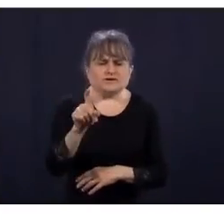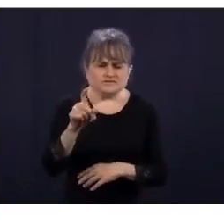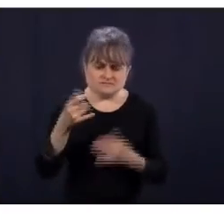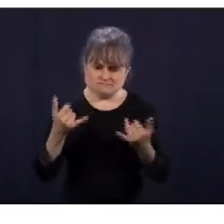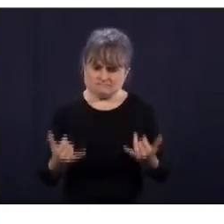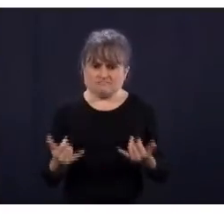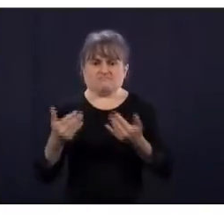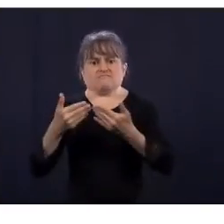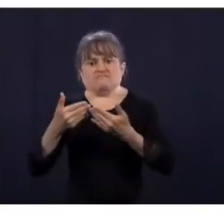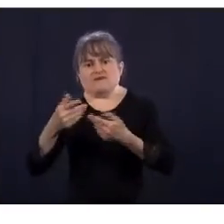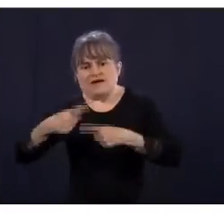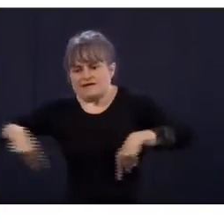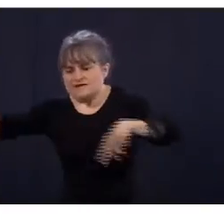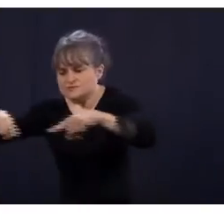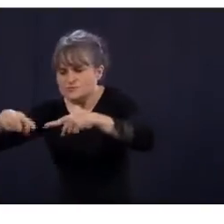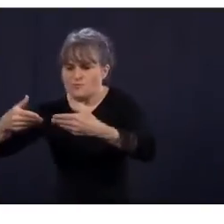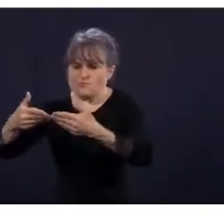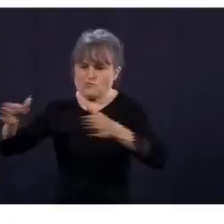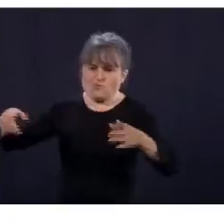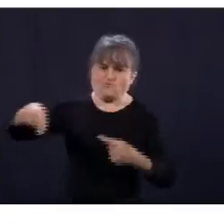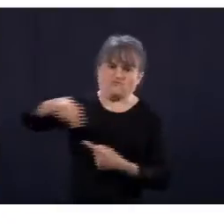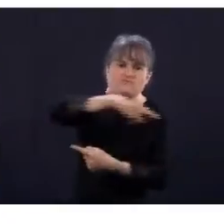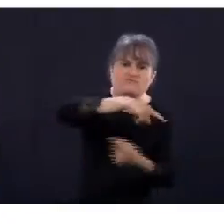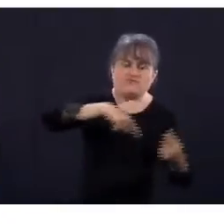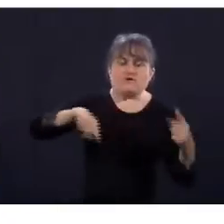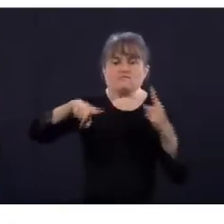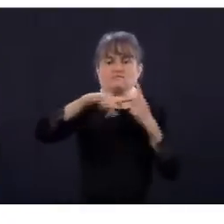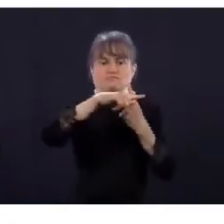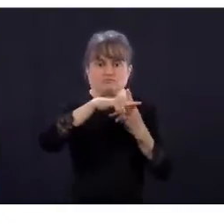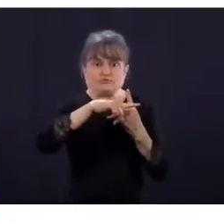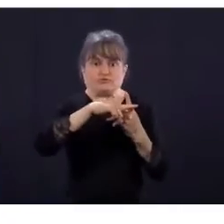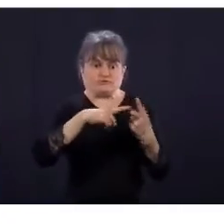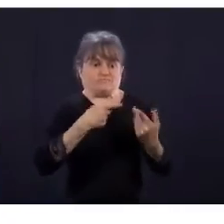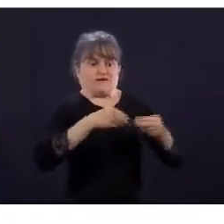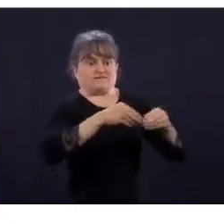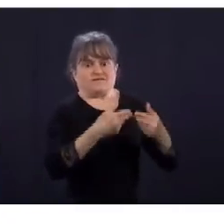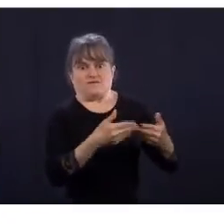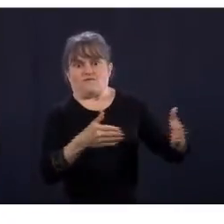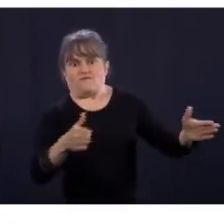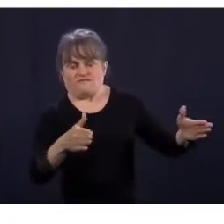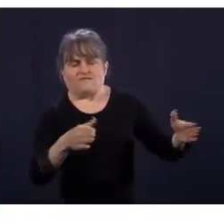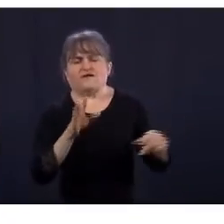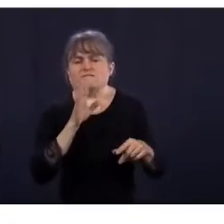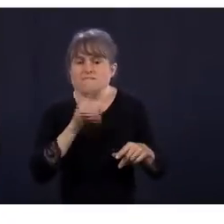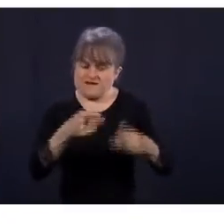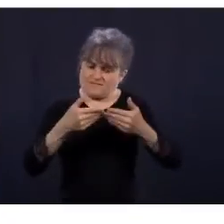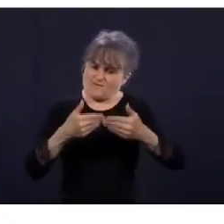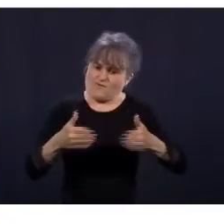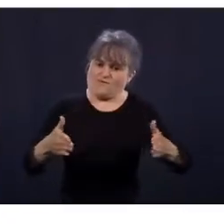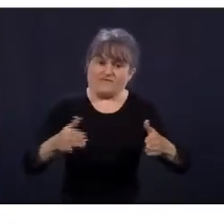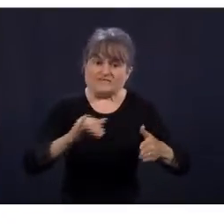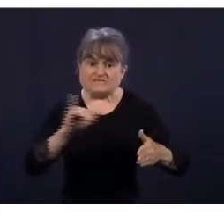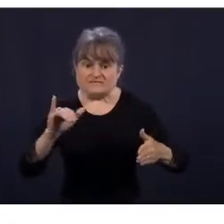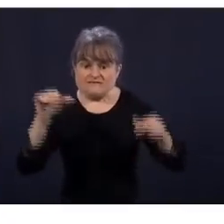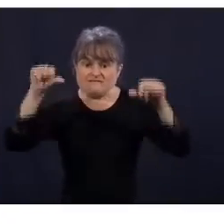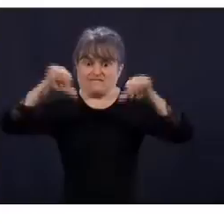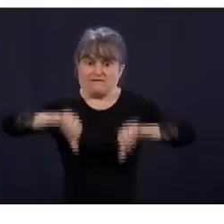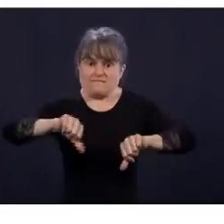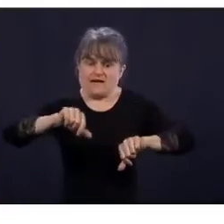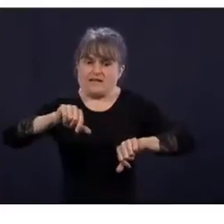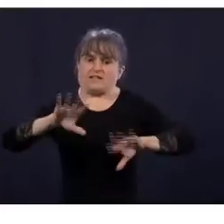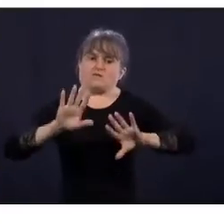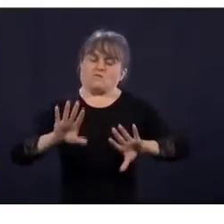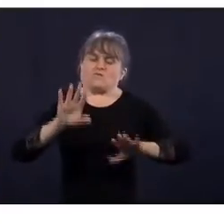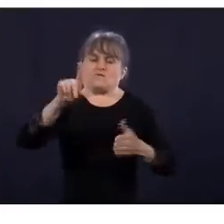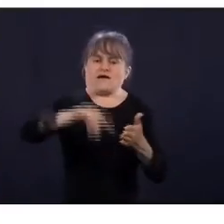projections? Et si ce n pas le cas, comment est-ce qu'on va faire pour avoir un référent pour savoir si le déconfinement produit les effets escomptés ou si, au